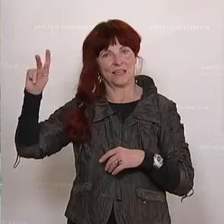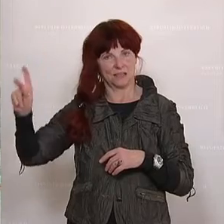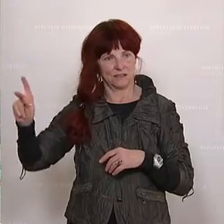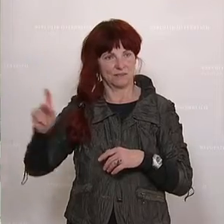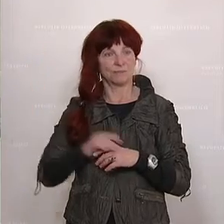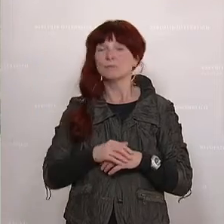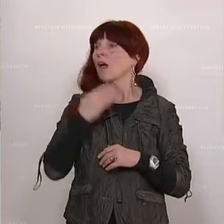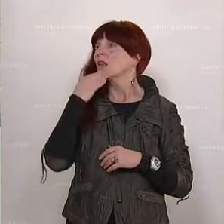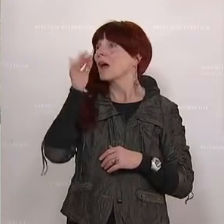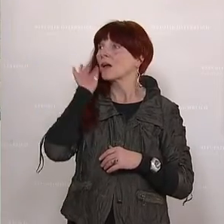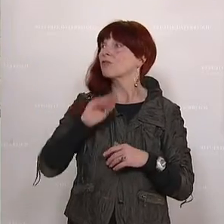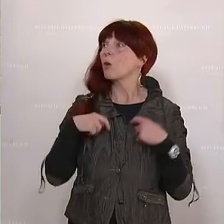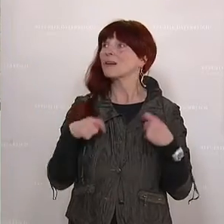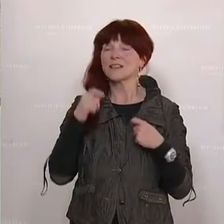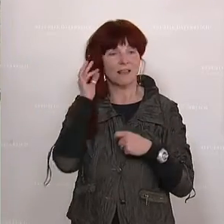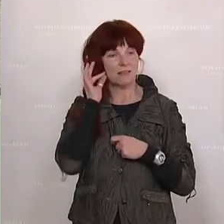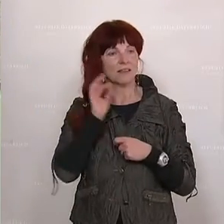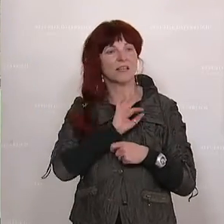Mitglieder und Mitgliederinnen verloren, bedauert er.